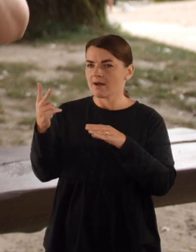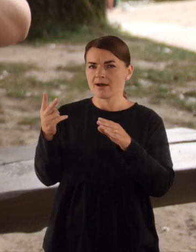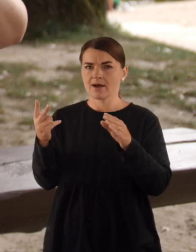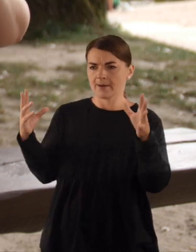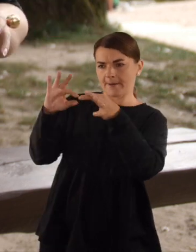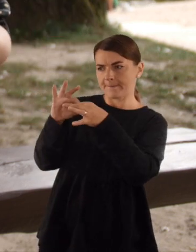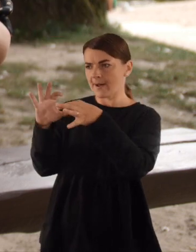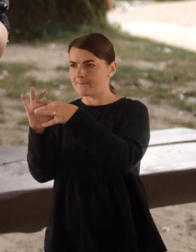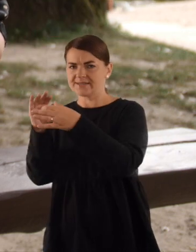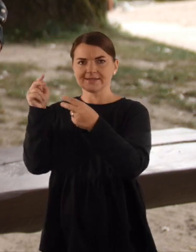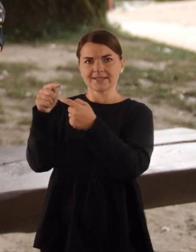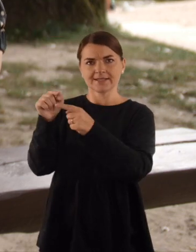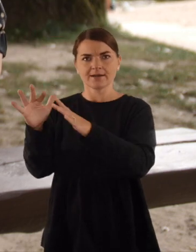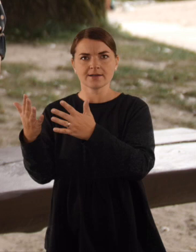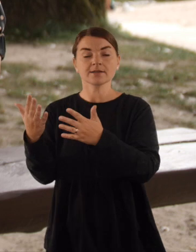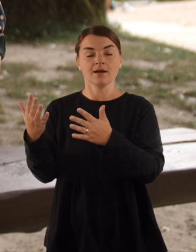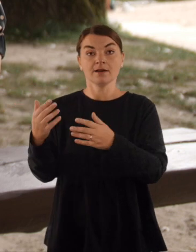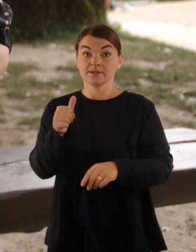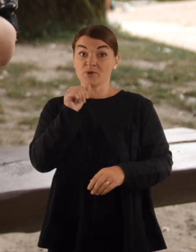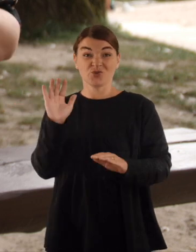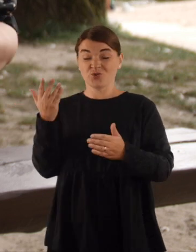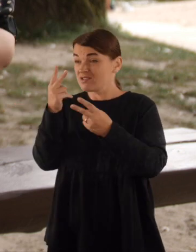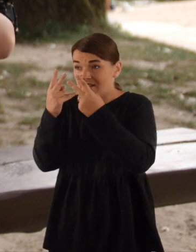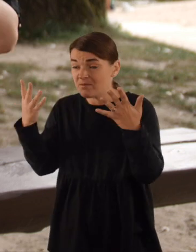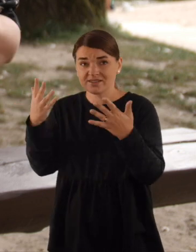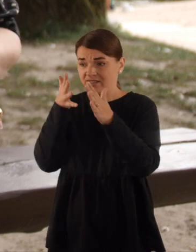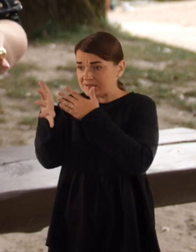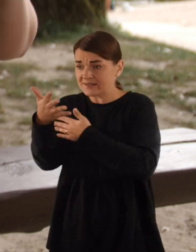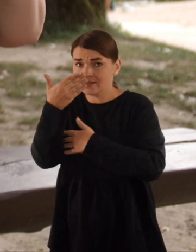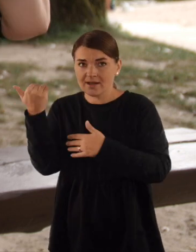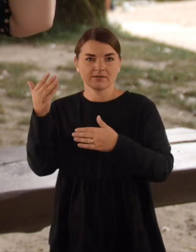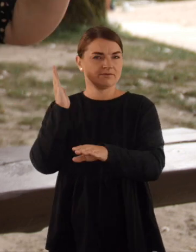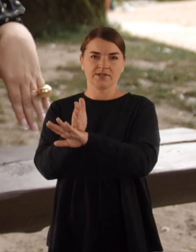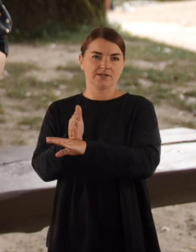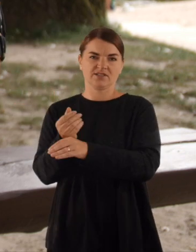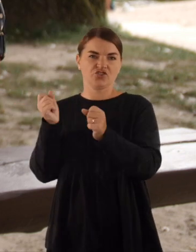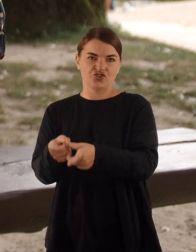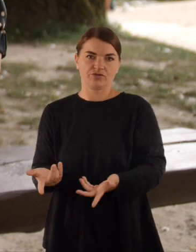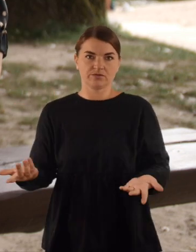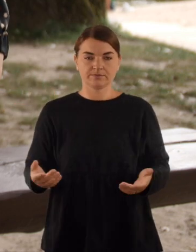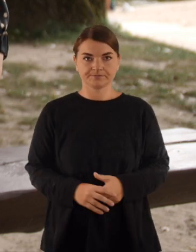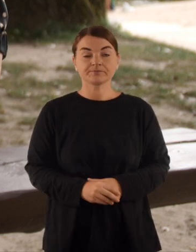ko sudozoti ir suliginti ir sudėlioti. Tai nes kai būna uždari rindelį, nieko tu nematai, tada jau viso gero.